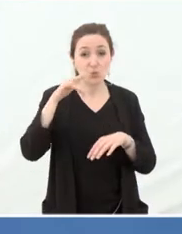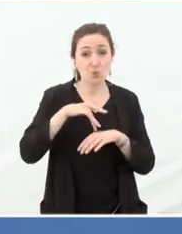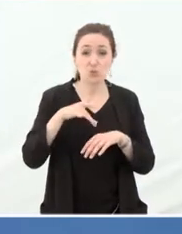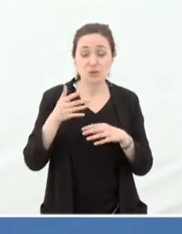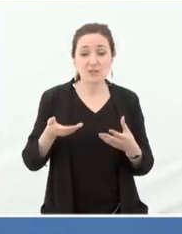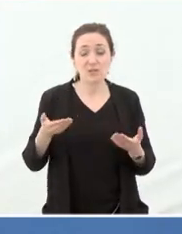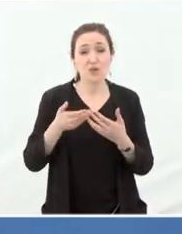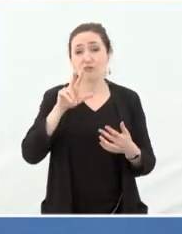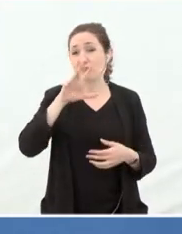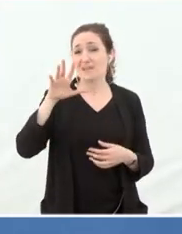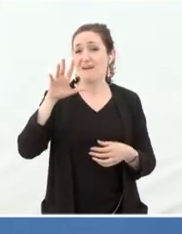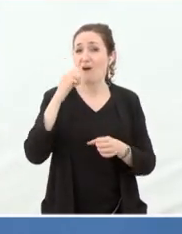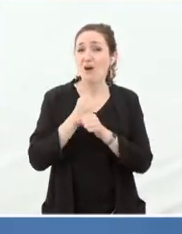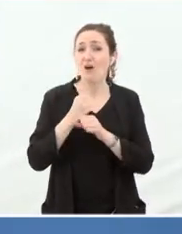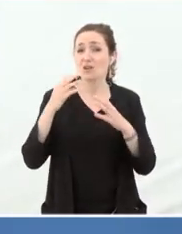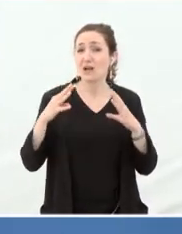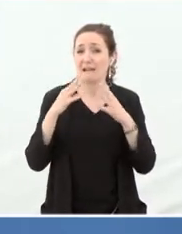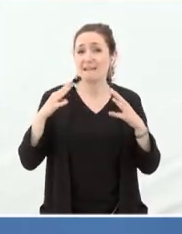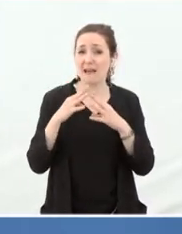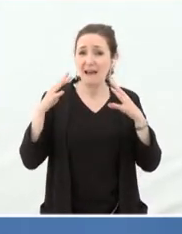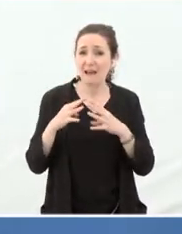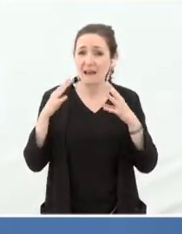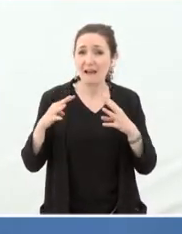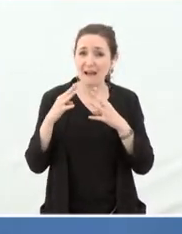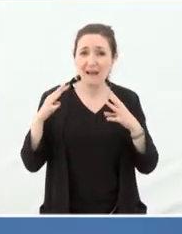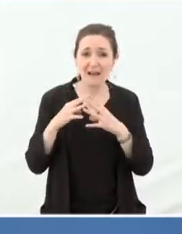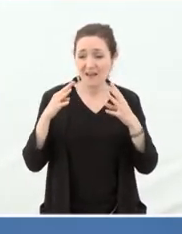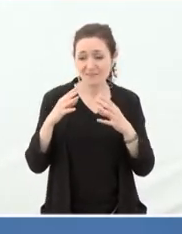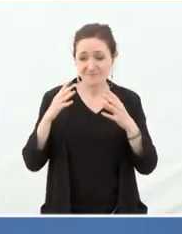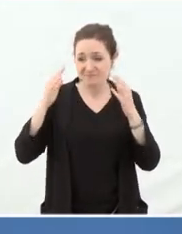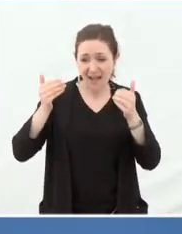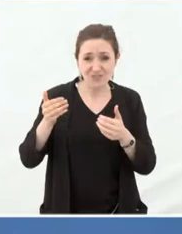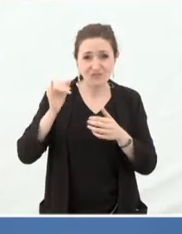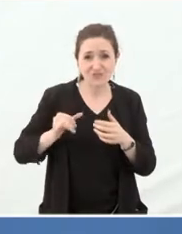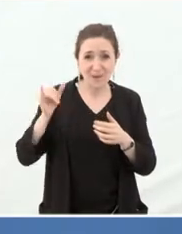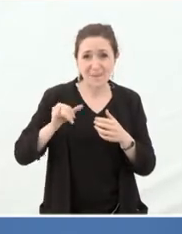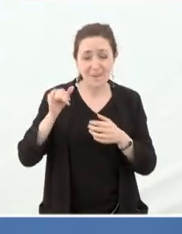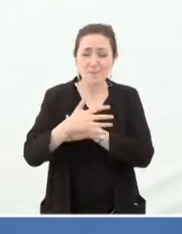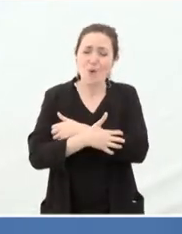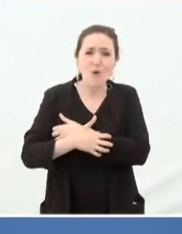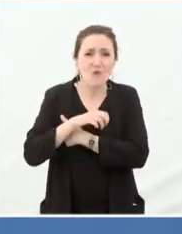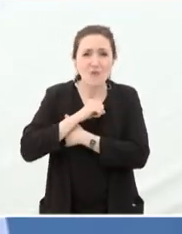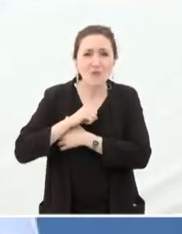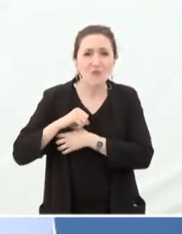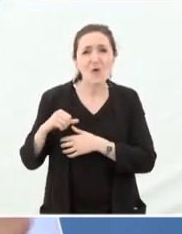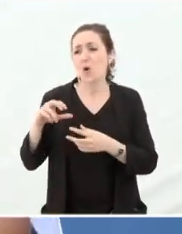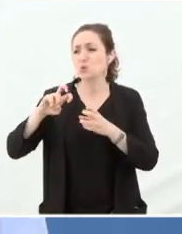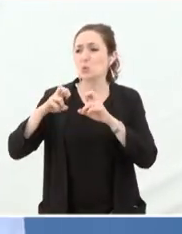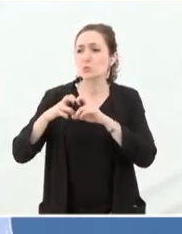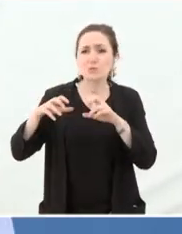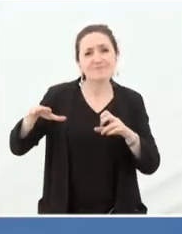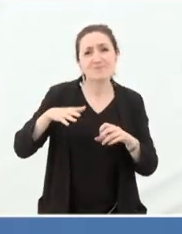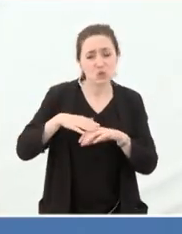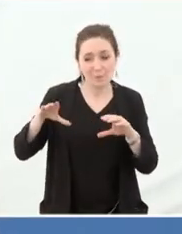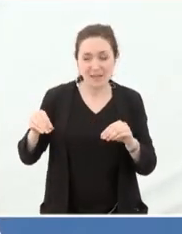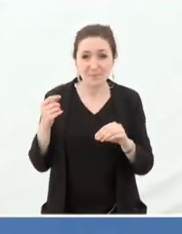guerre, quasiment sans interruption, peu d'investissement dans les infrastructures, grande pauvreté, une énorme pression sur la population, à part